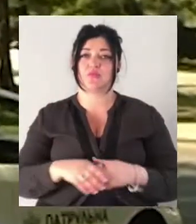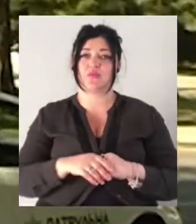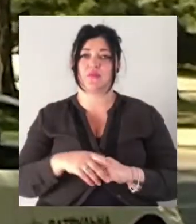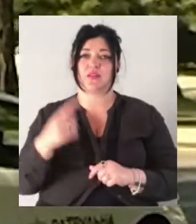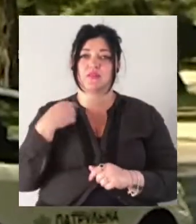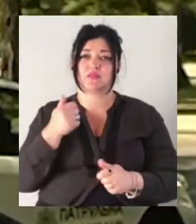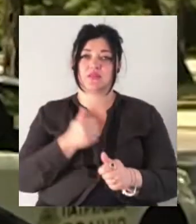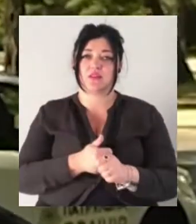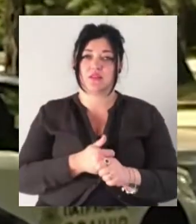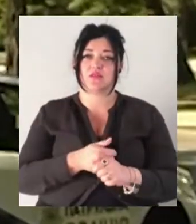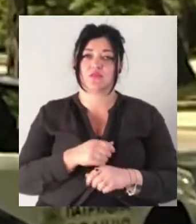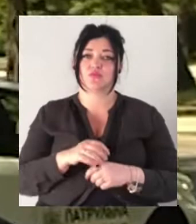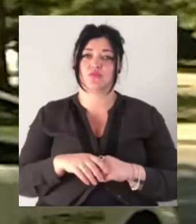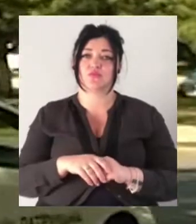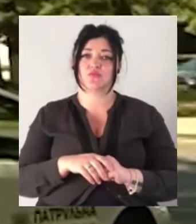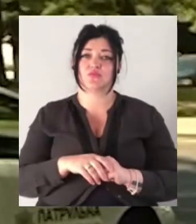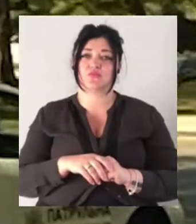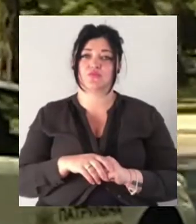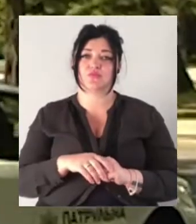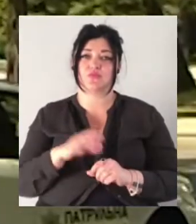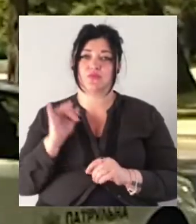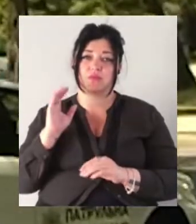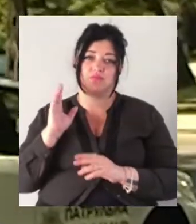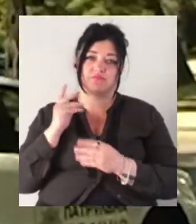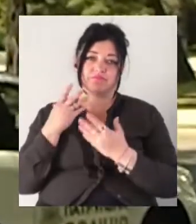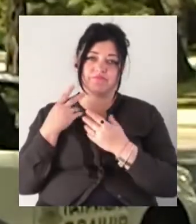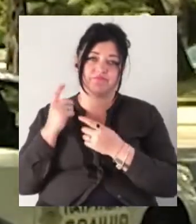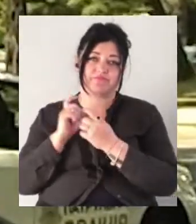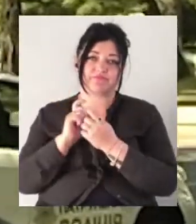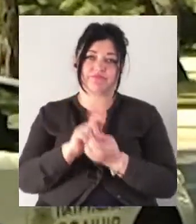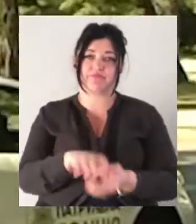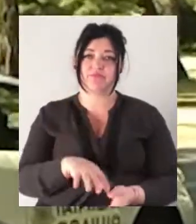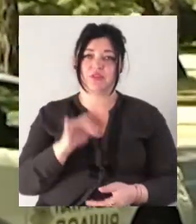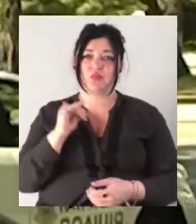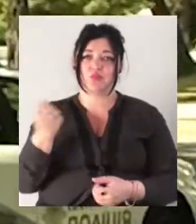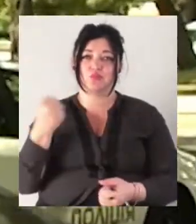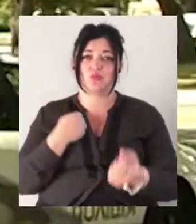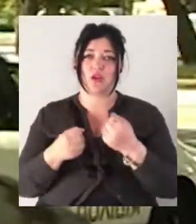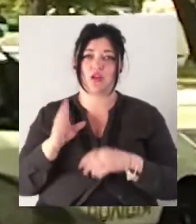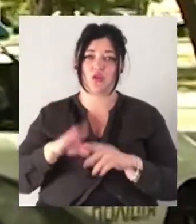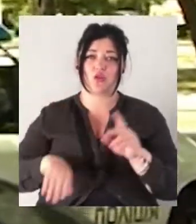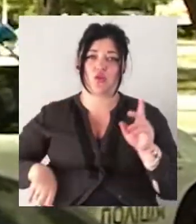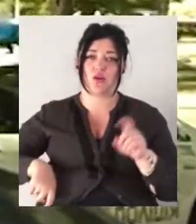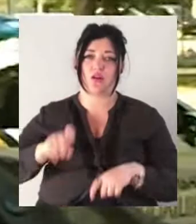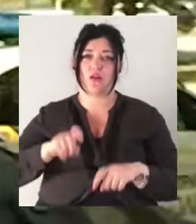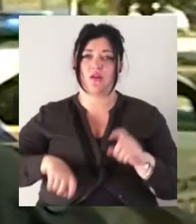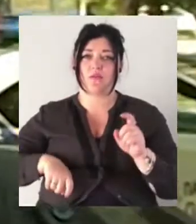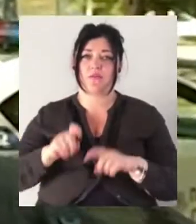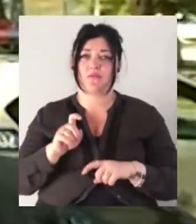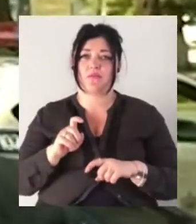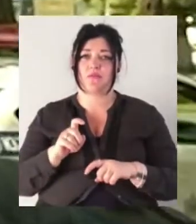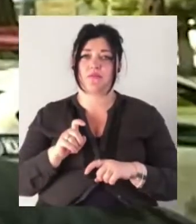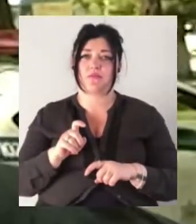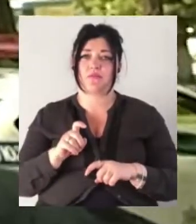по голові, повалили на землю, наносили удар в голову, ногами і в